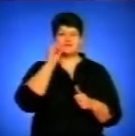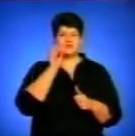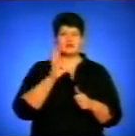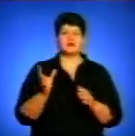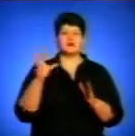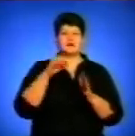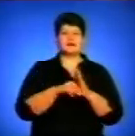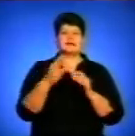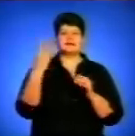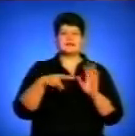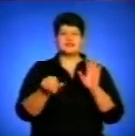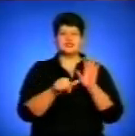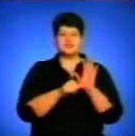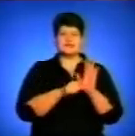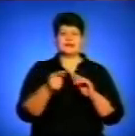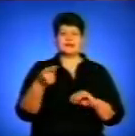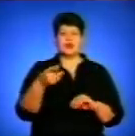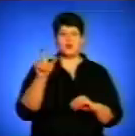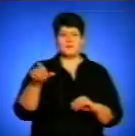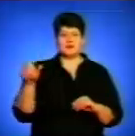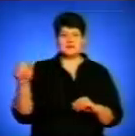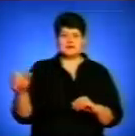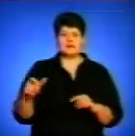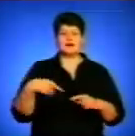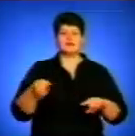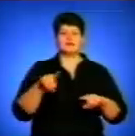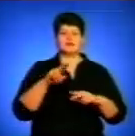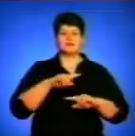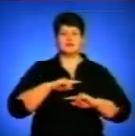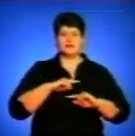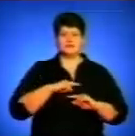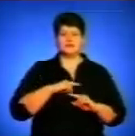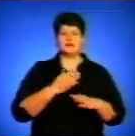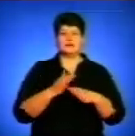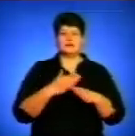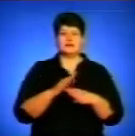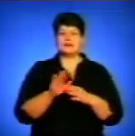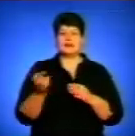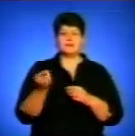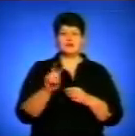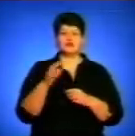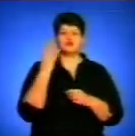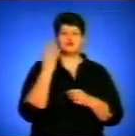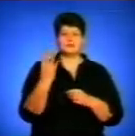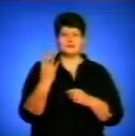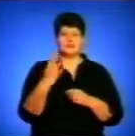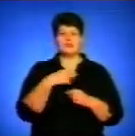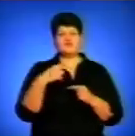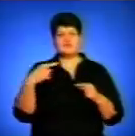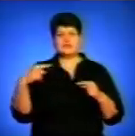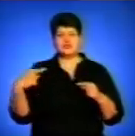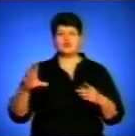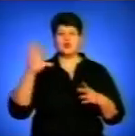36 тернопільців. На завершальній етапі, який відбувся 9 лютого, з них не з'явилися четверо. Усі інші